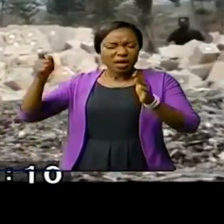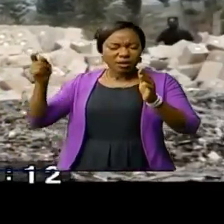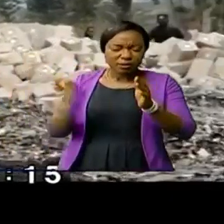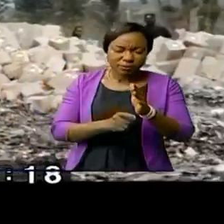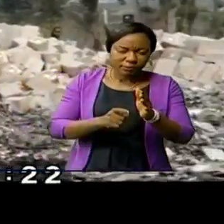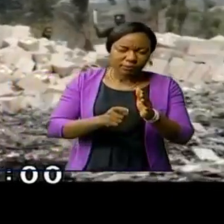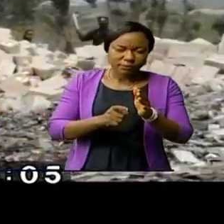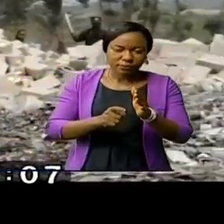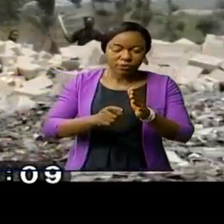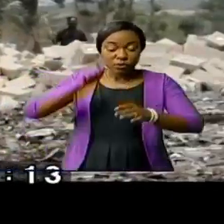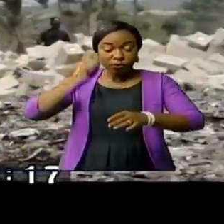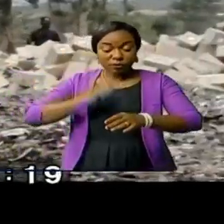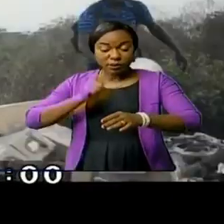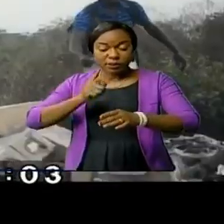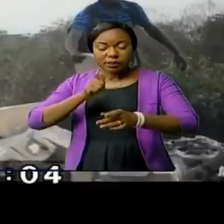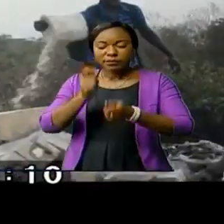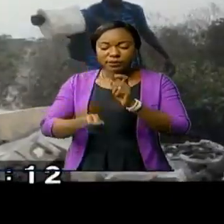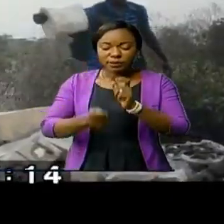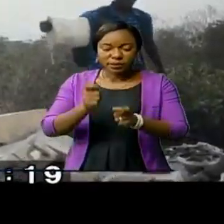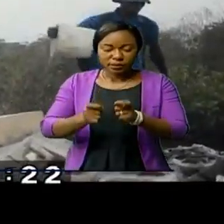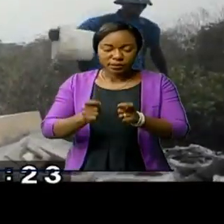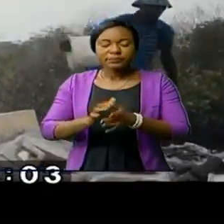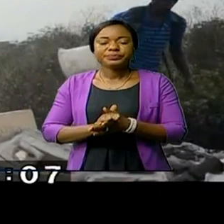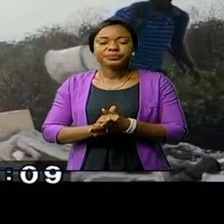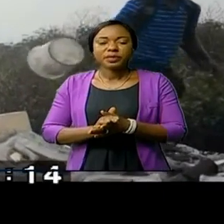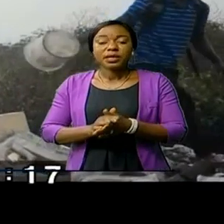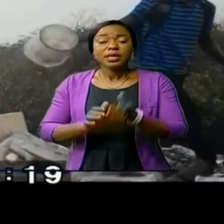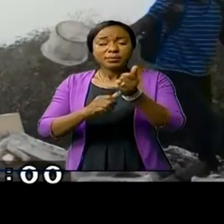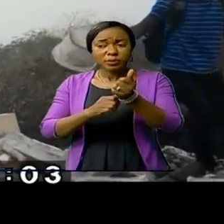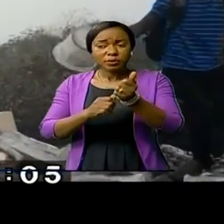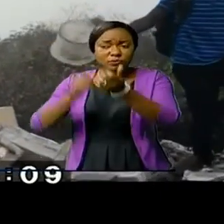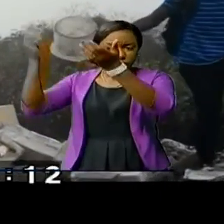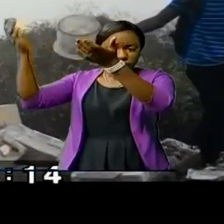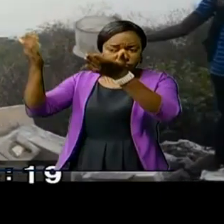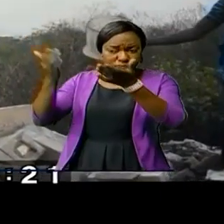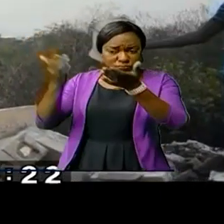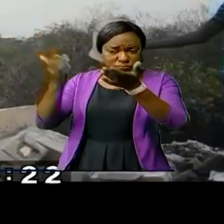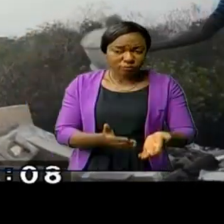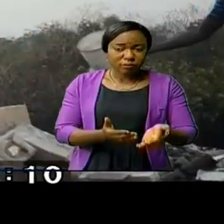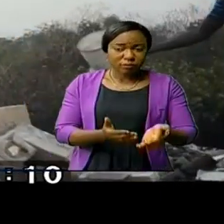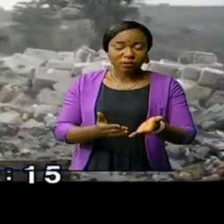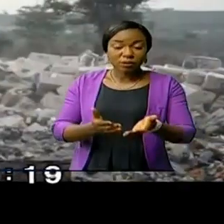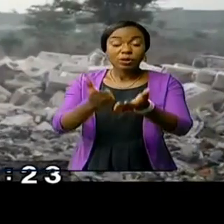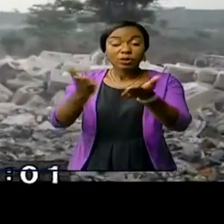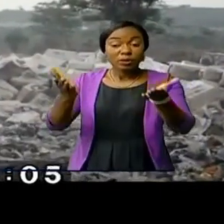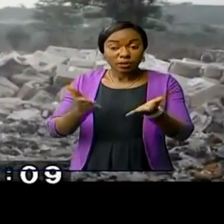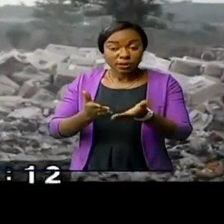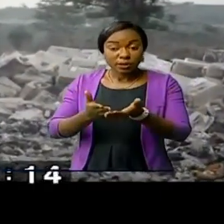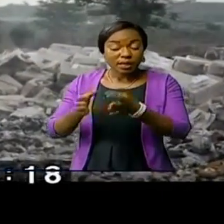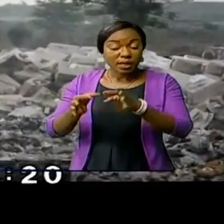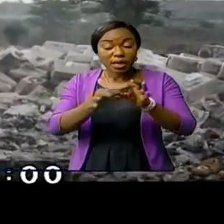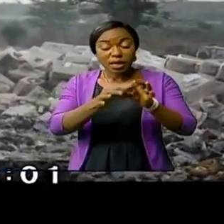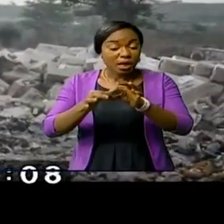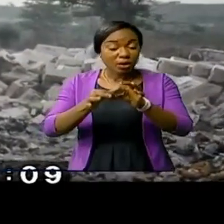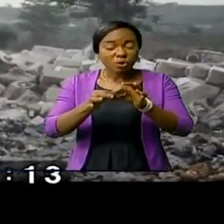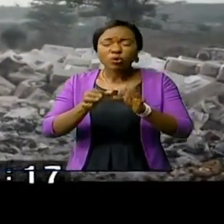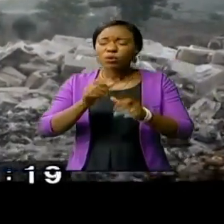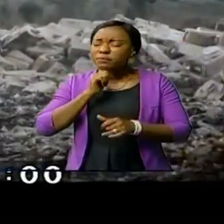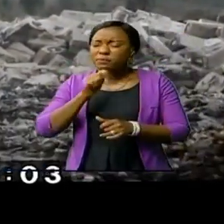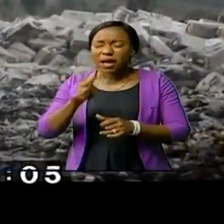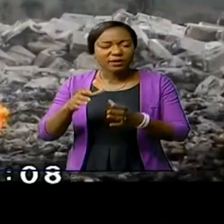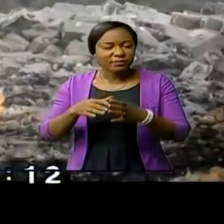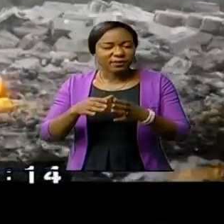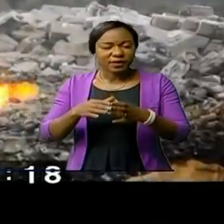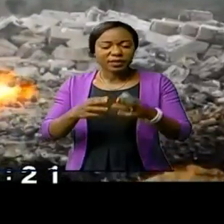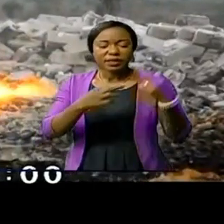à Kinshasa. L'importateur de ces jus, serès les pommes, Imezco, en accord avec les autorités compétentes,